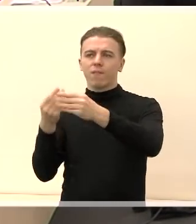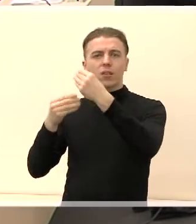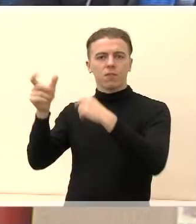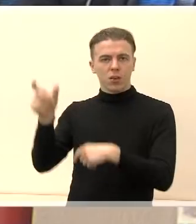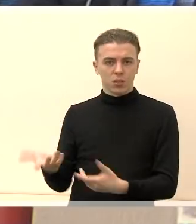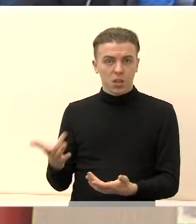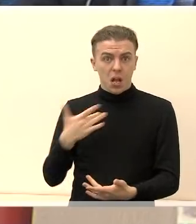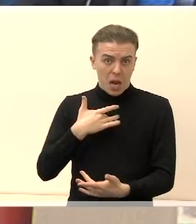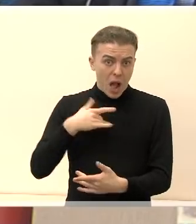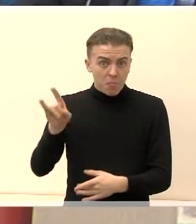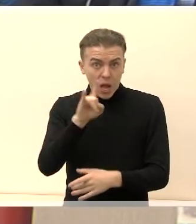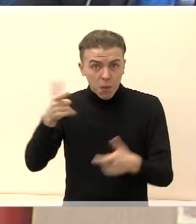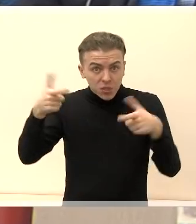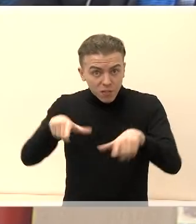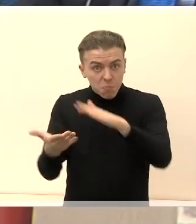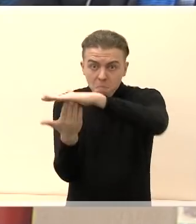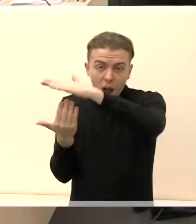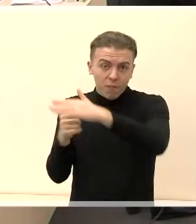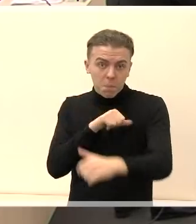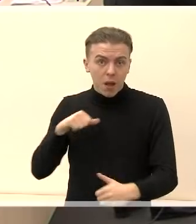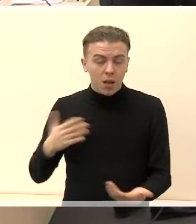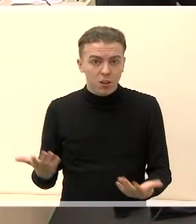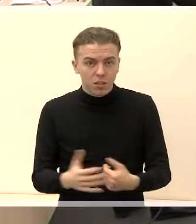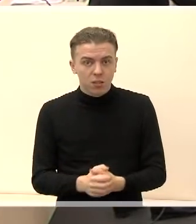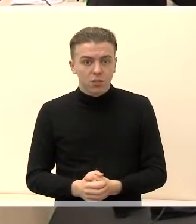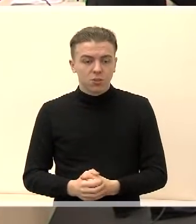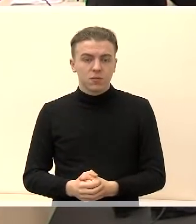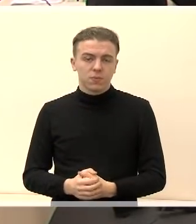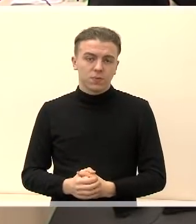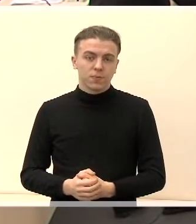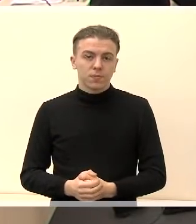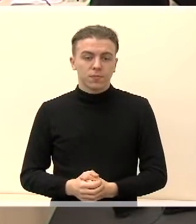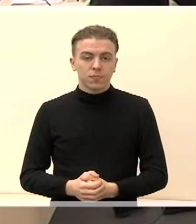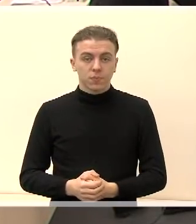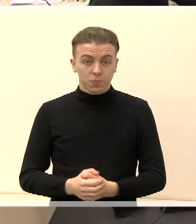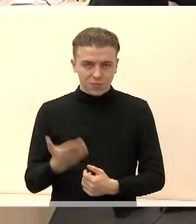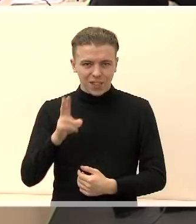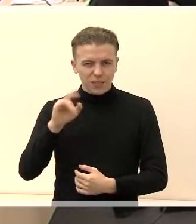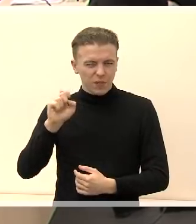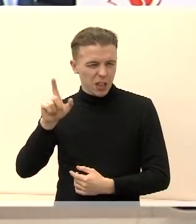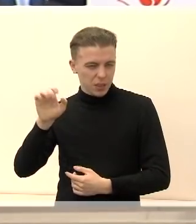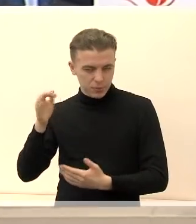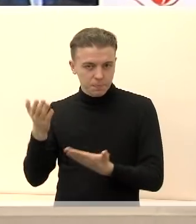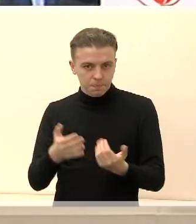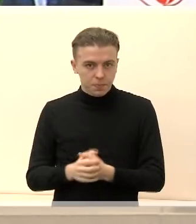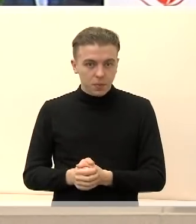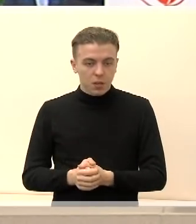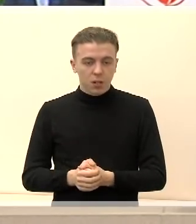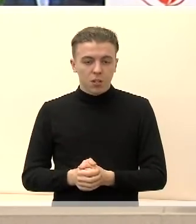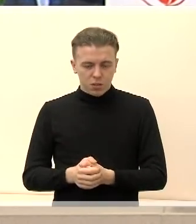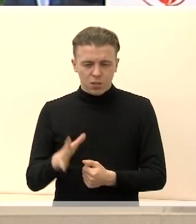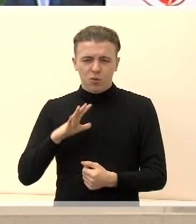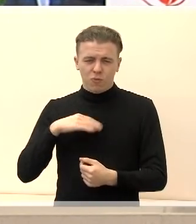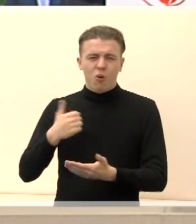Marijampolės Vėldybės taryba? Dėkui. Ir povilas Sisoda prašau. Kadangi man tekur su tuo Seimo pirmininkui